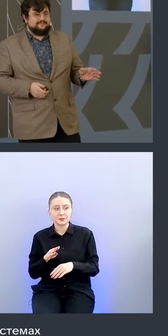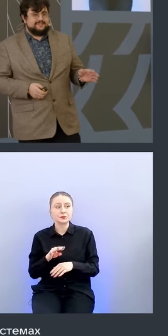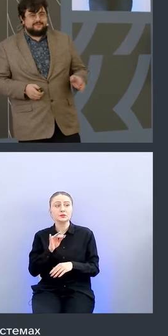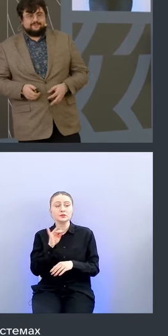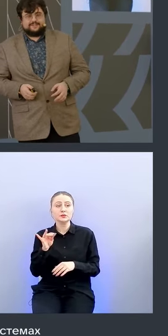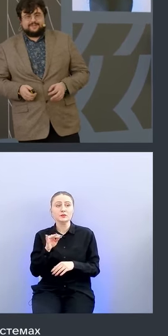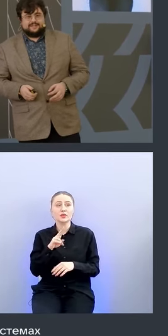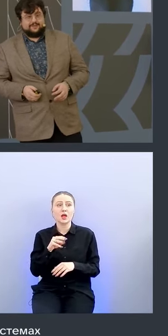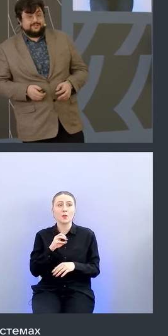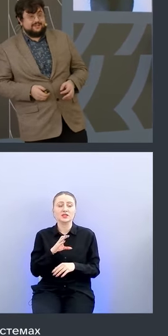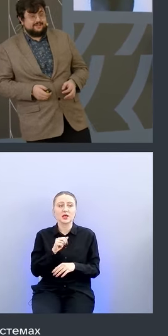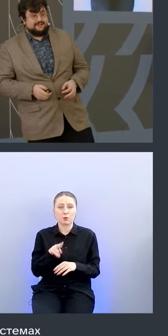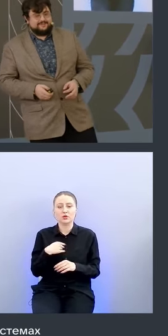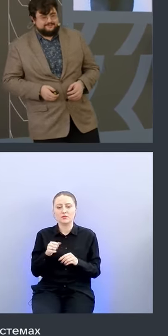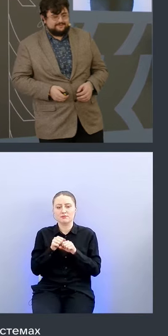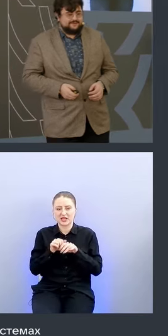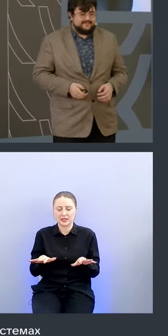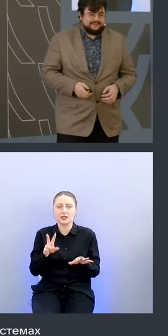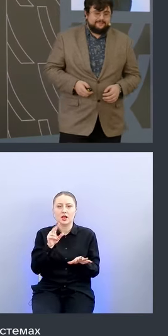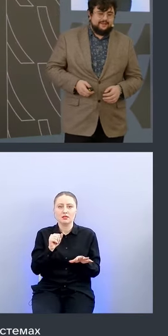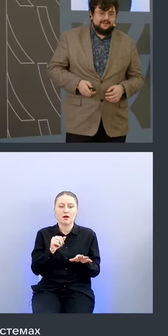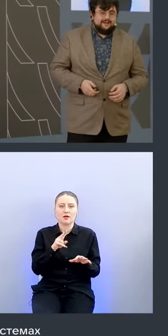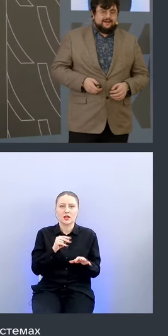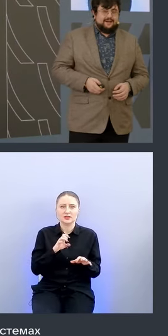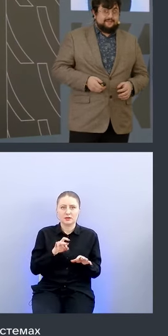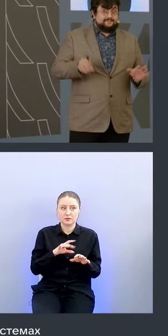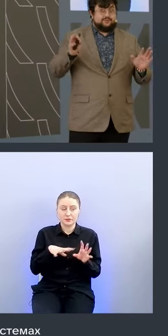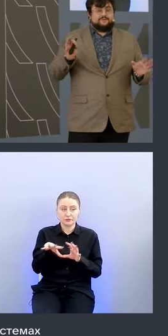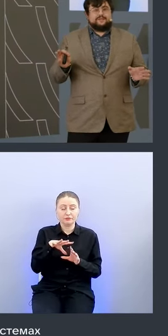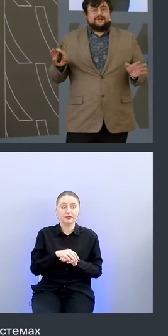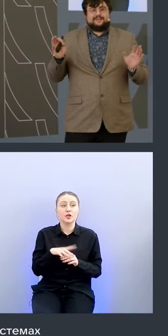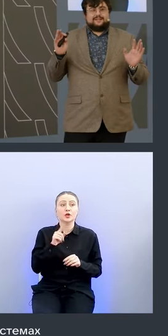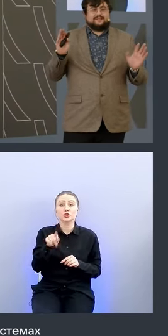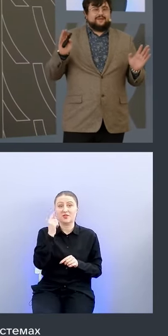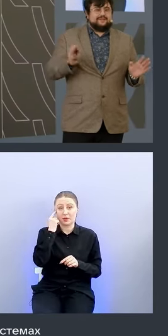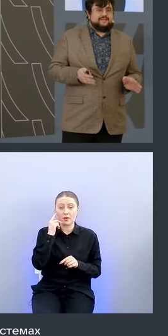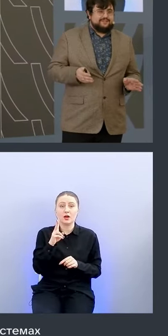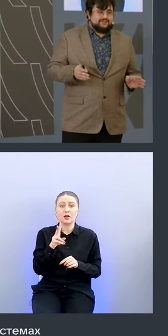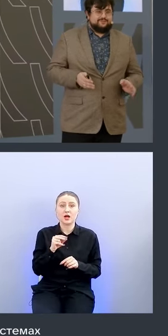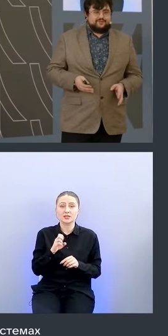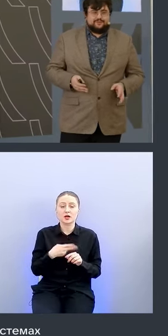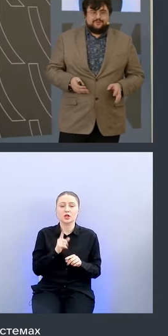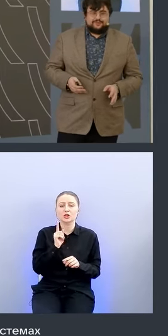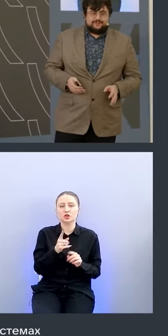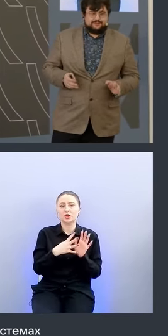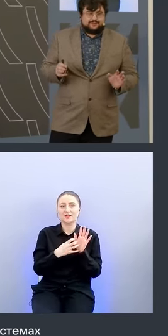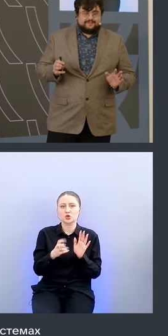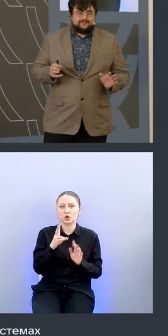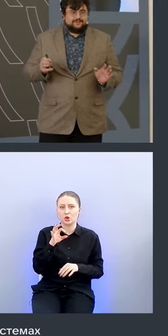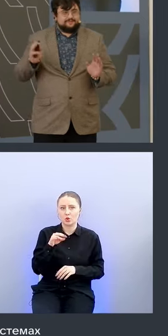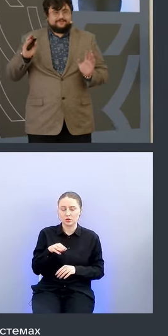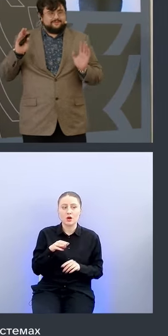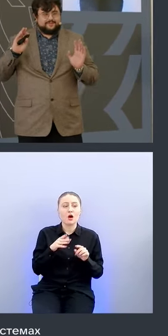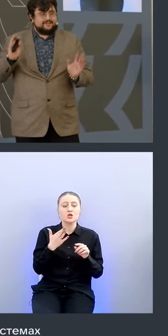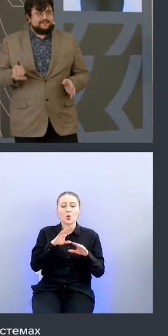потом раскатили опять же на кластер чтобы понимали кластер порядка 1900 нот сколько